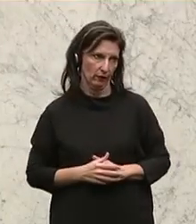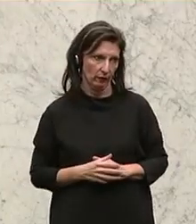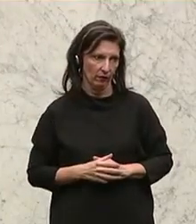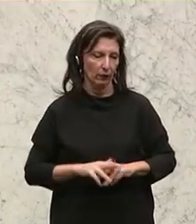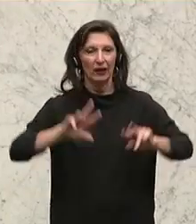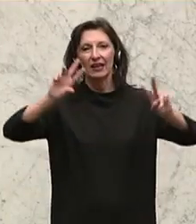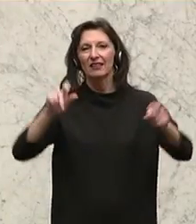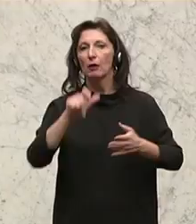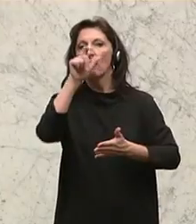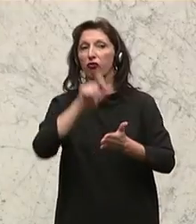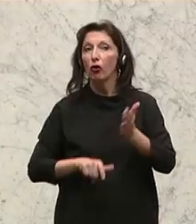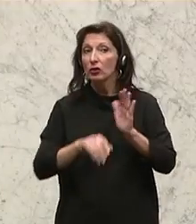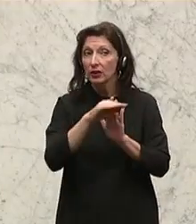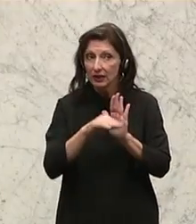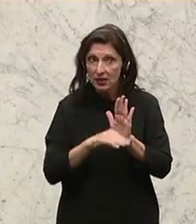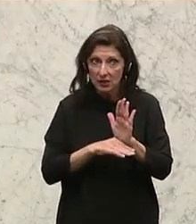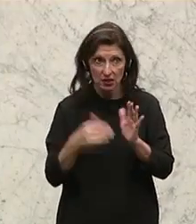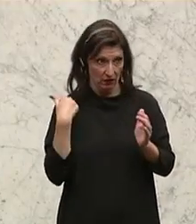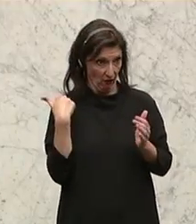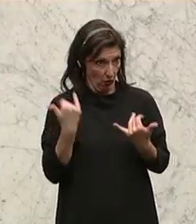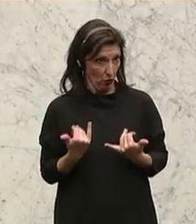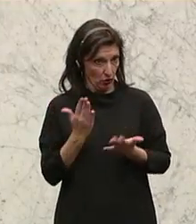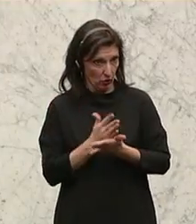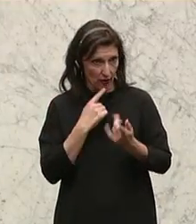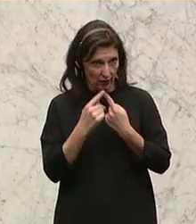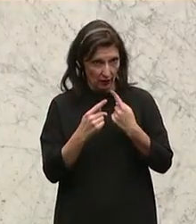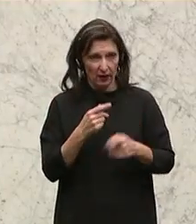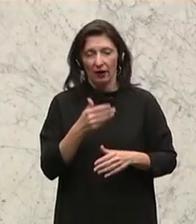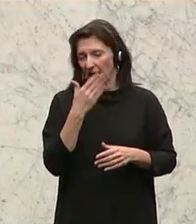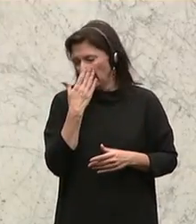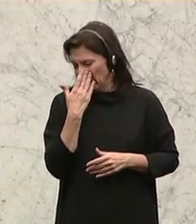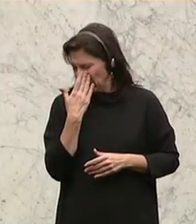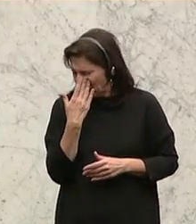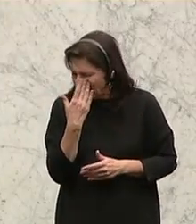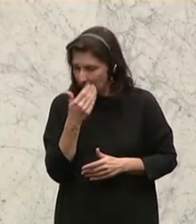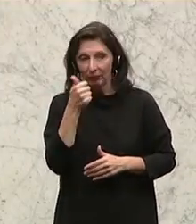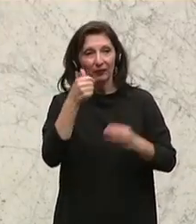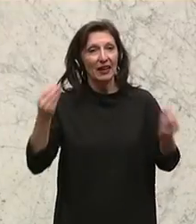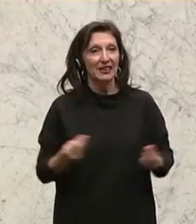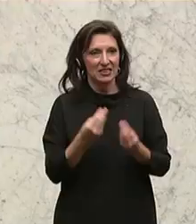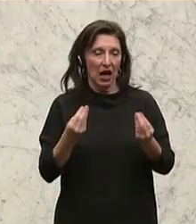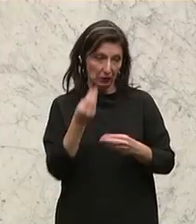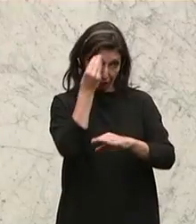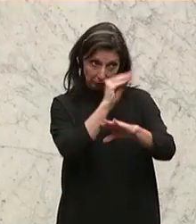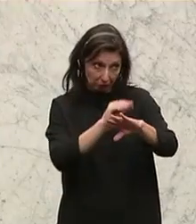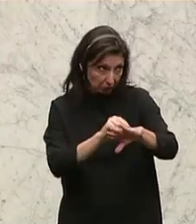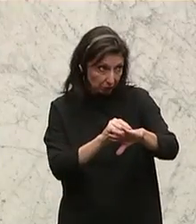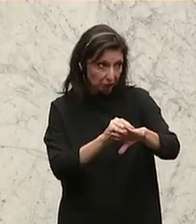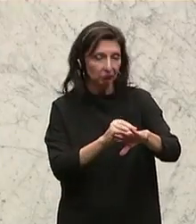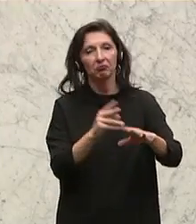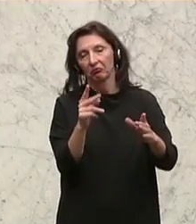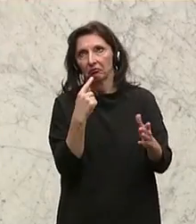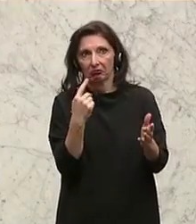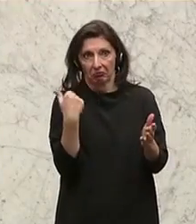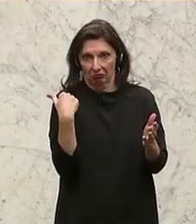Führerscheingesetz, das auch schon angesprochen wurde, nur eine Bemerkung. Uns wurde in den letzten, kann man jetzt wirklich